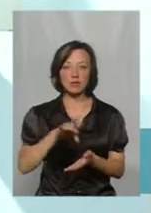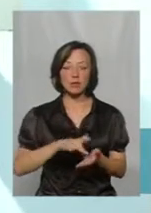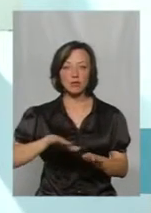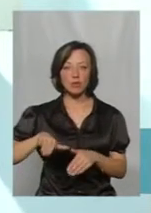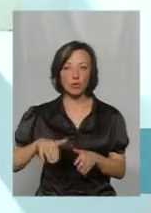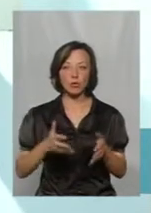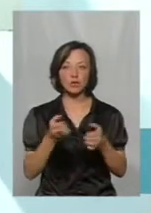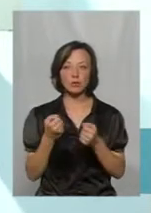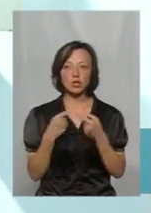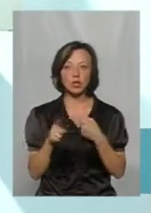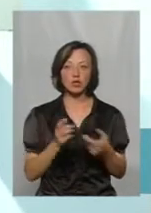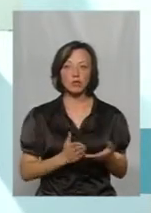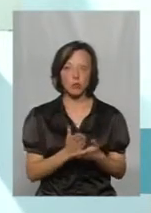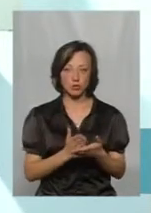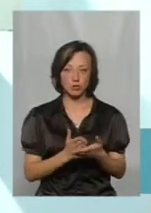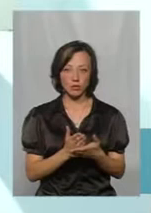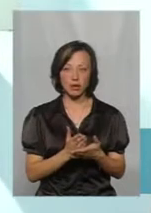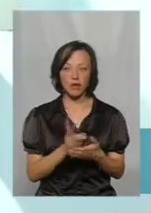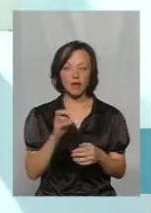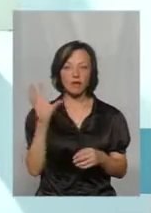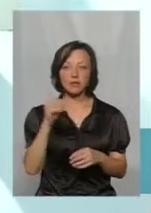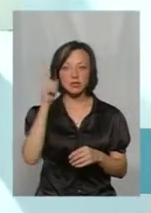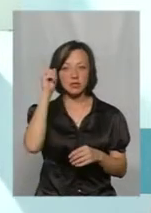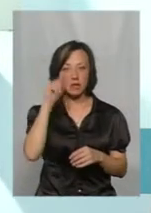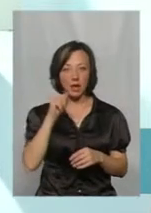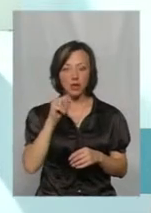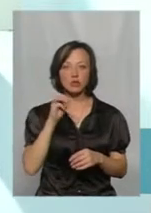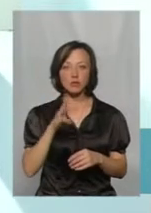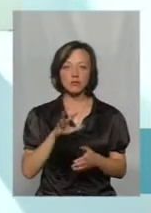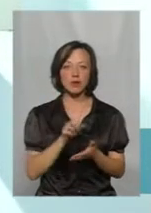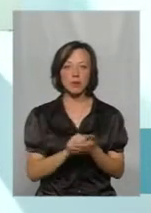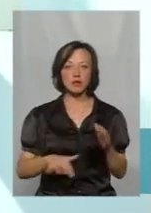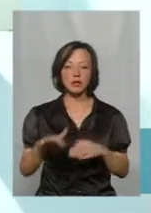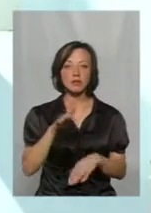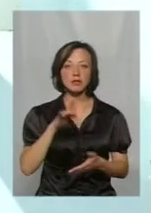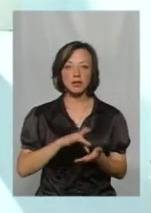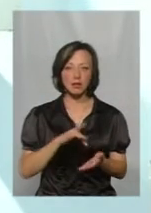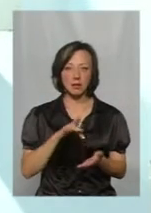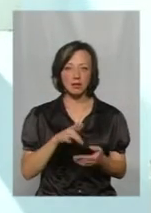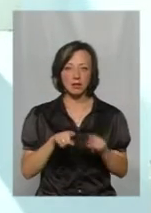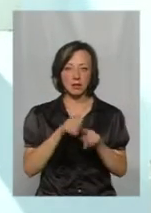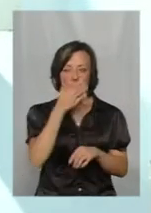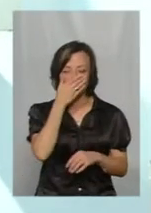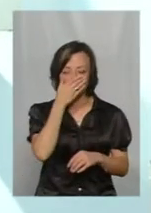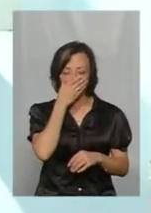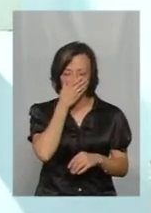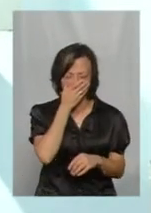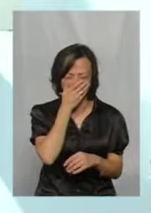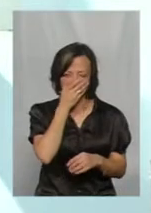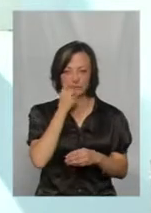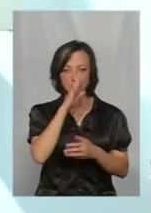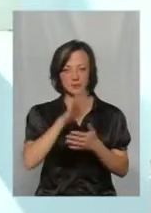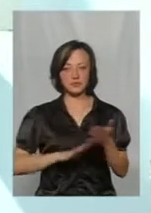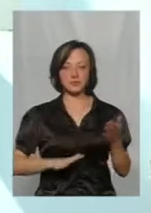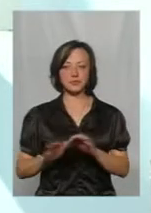потім отримують і інші послуги терцентру, тому що не всі знають, чим займається, а таким чином теж пішла таке оголошення про нашу